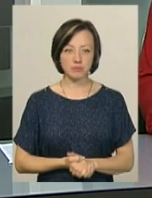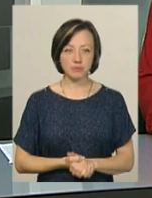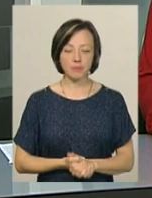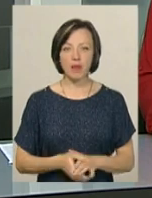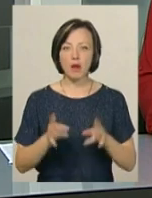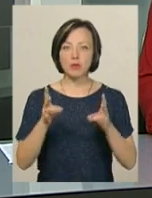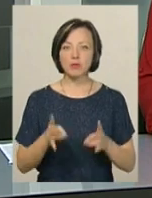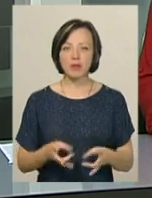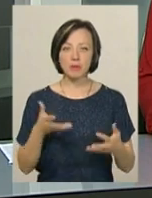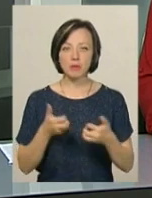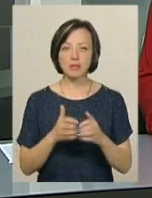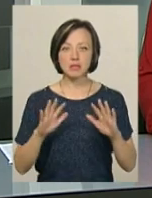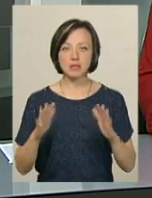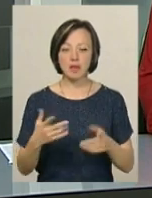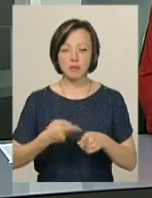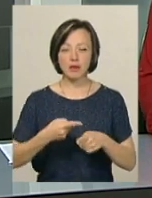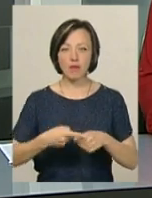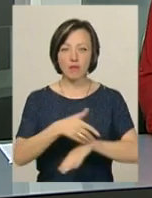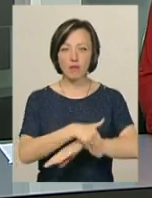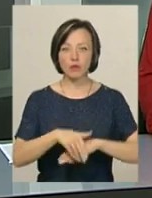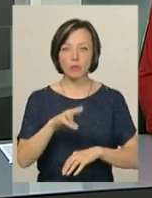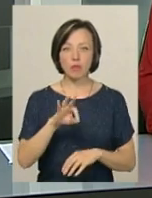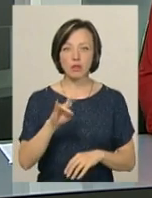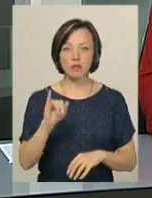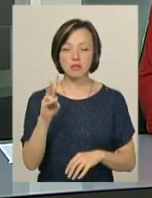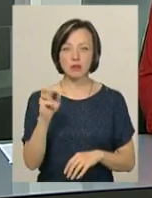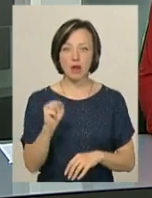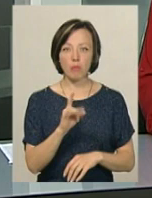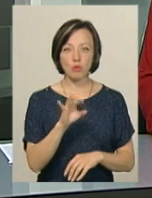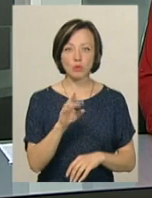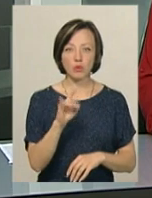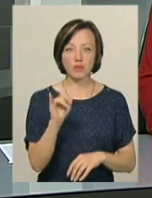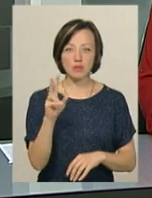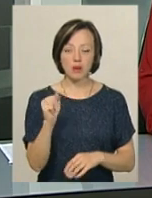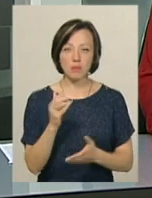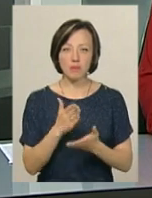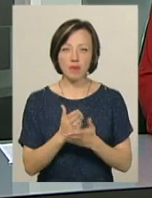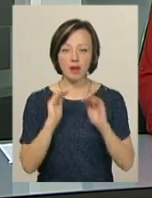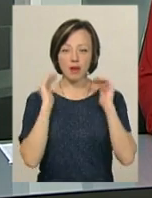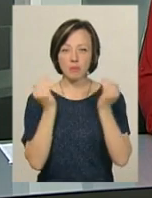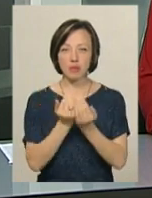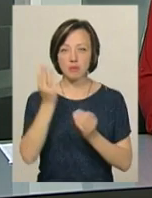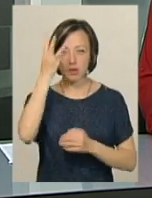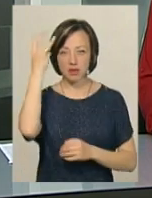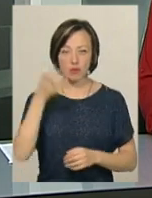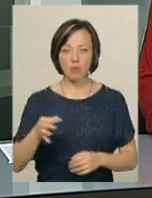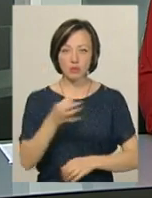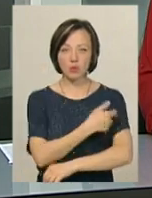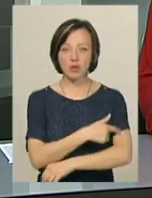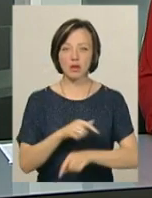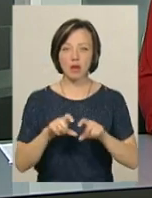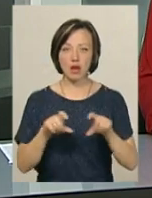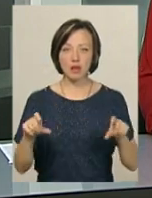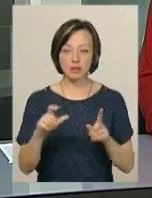Потерпіла у ДТП, що сталося на перехресті вулиць Подільської та Проскурівського підпілля, перебуває у реанімації Хмельницької обласної лікарні.